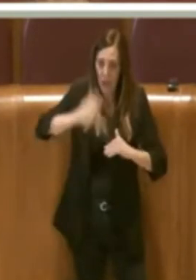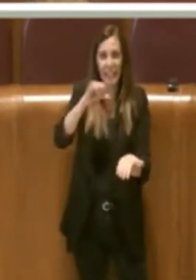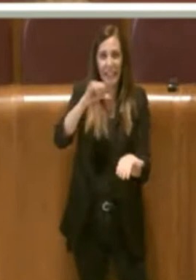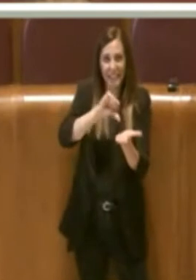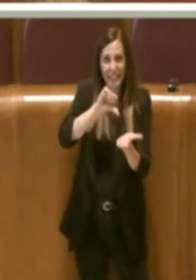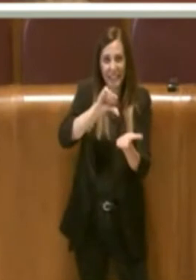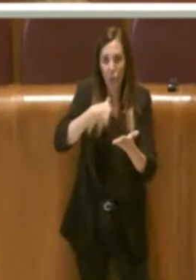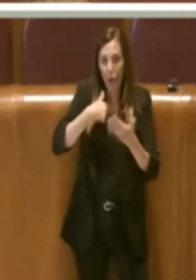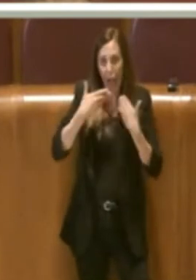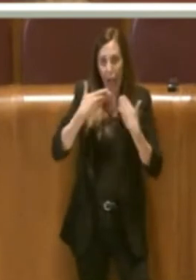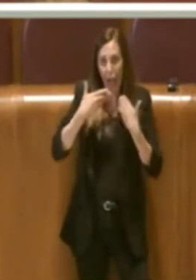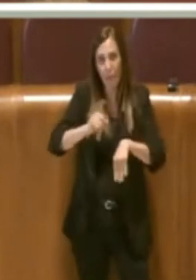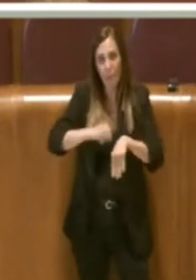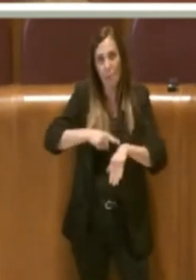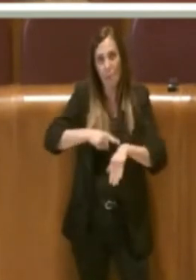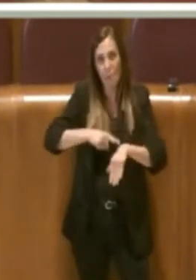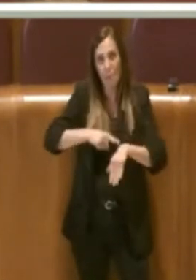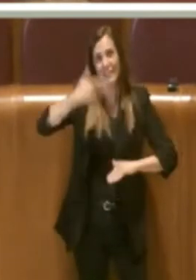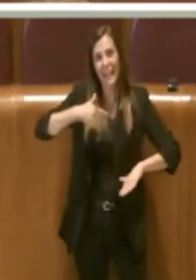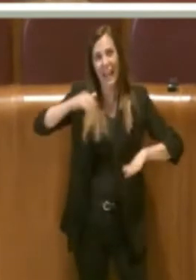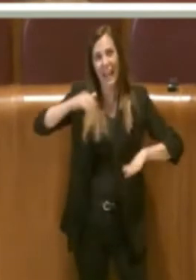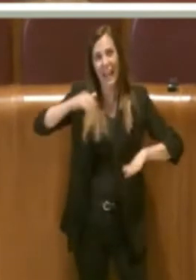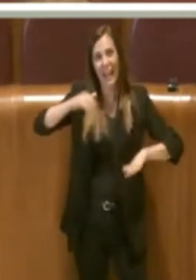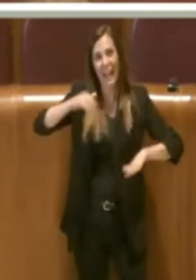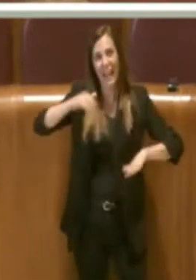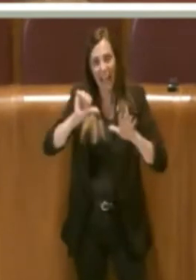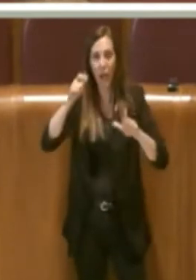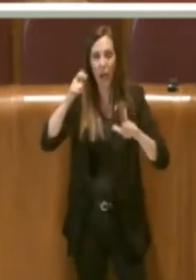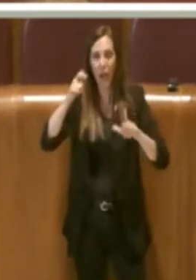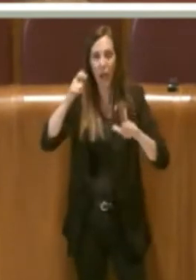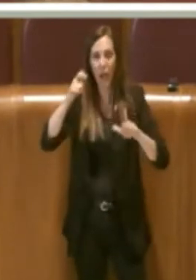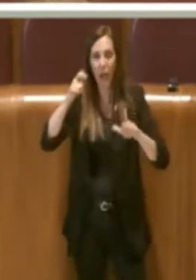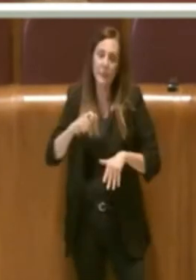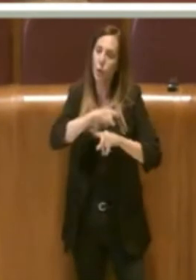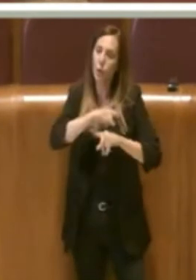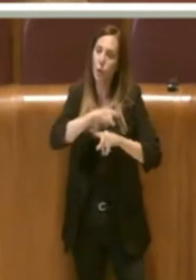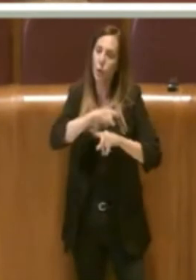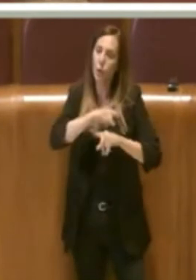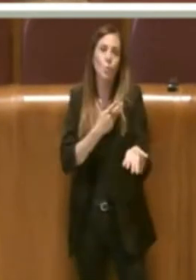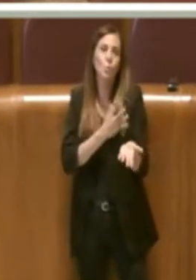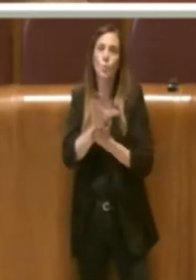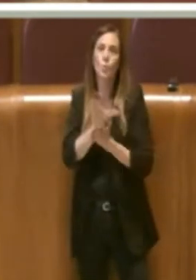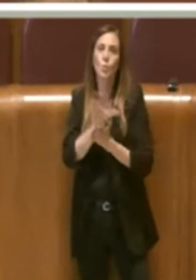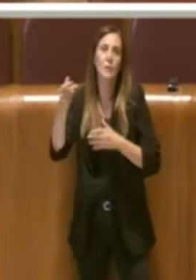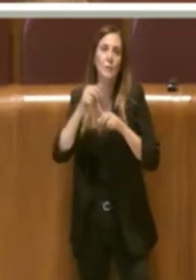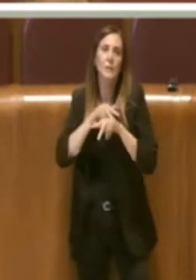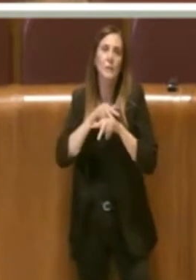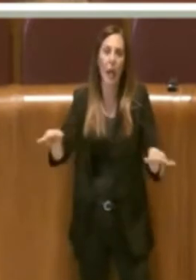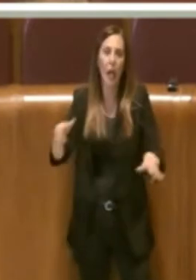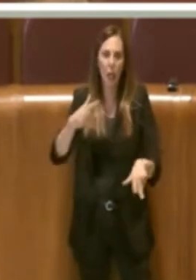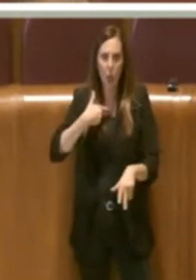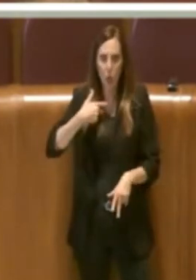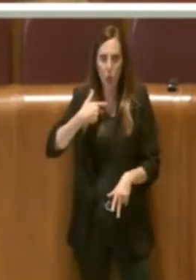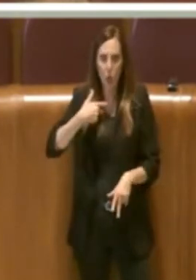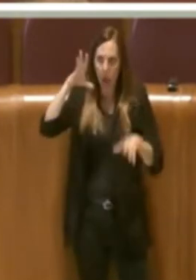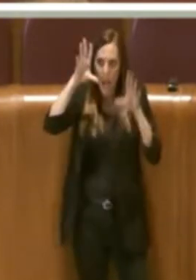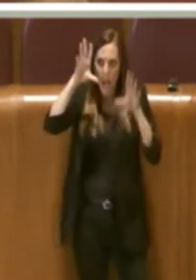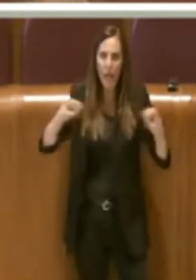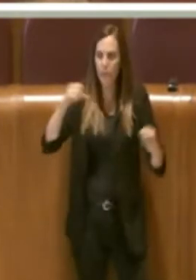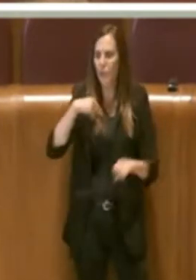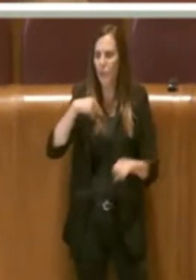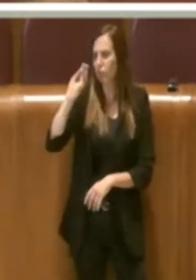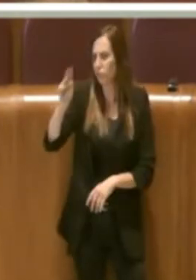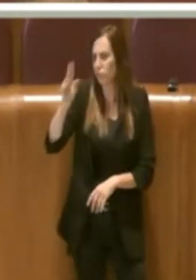solo perché chiaramente erano tutti stanchi e ho chiesto al carabiniere di darmi le chiavi comunque perché io non